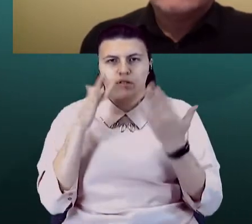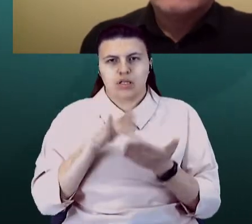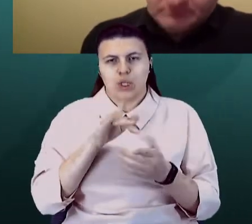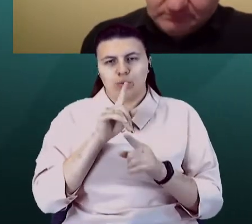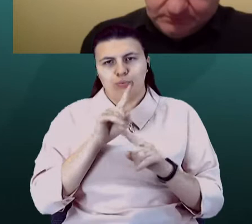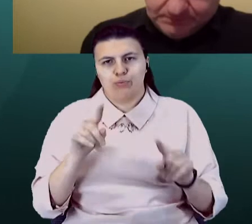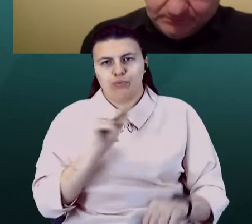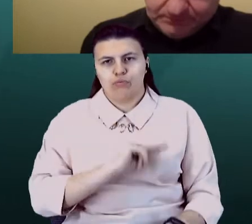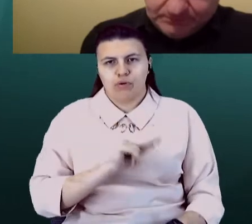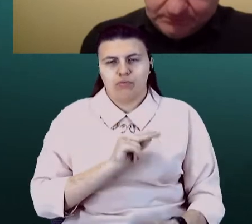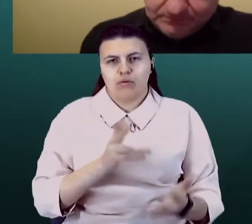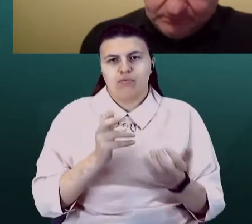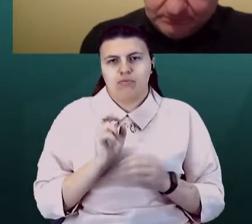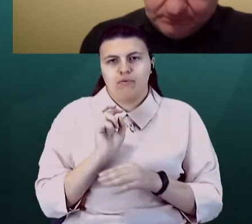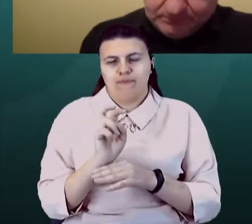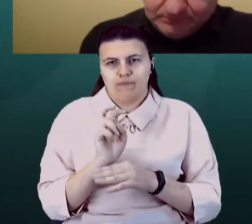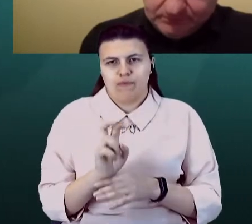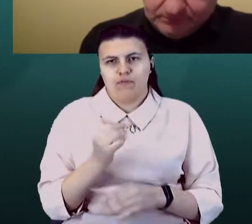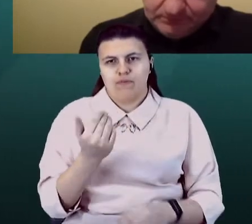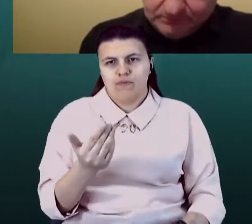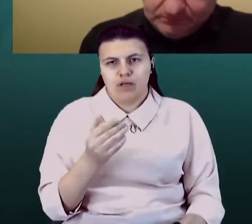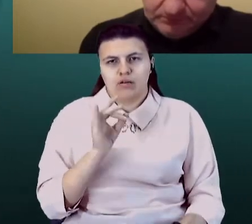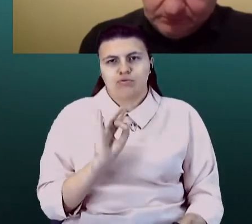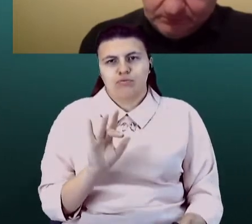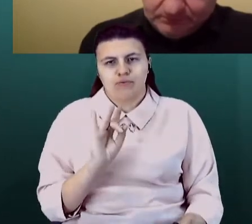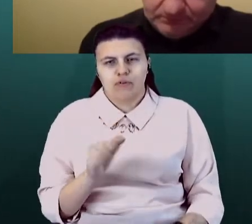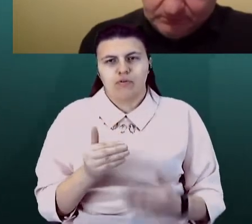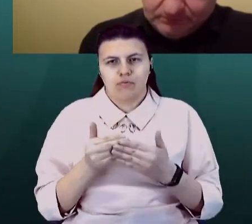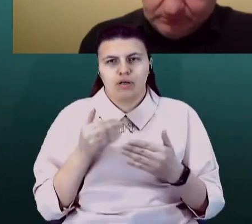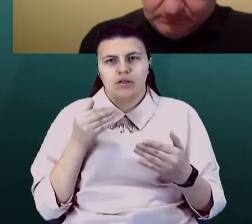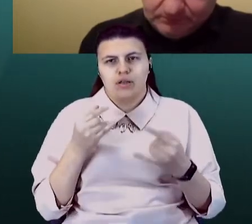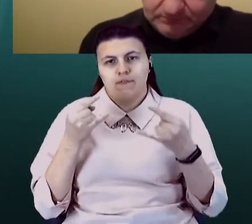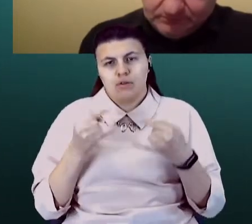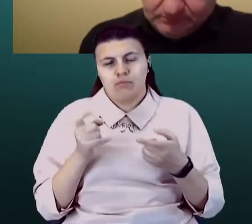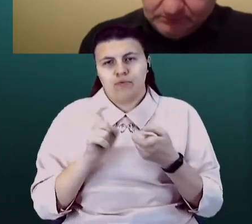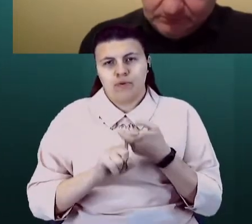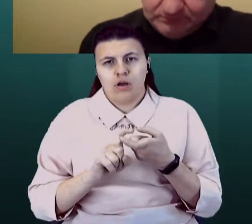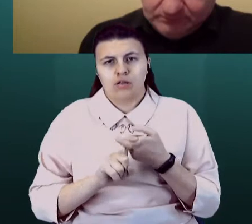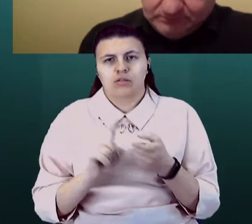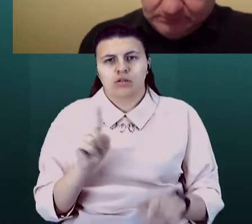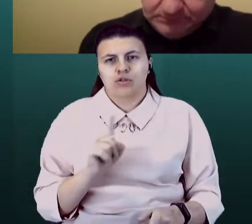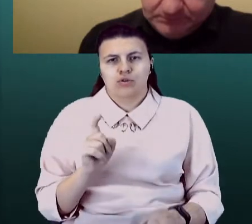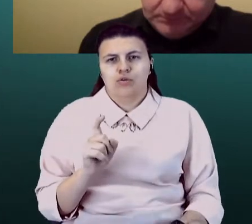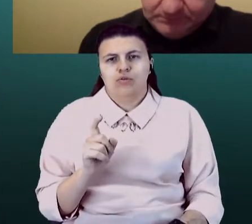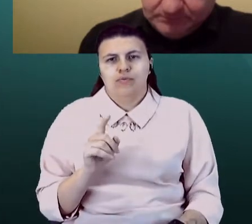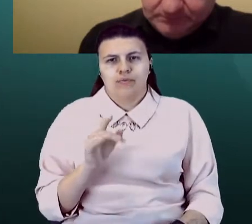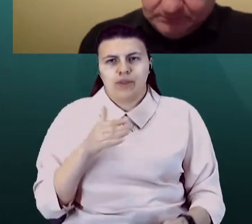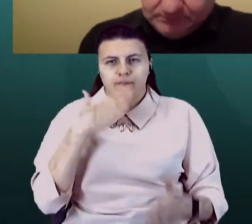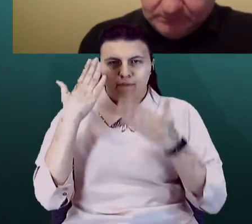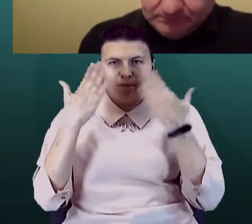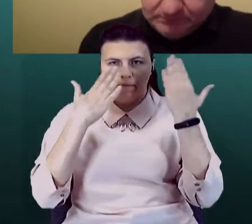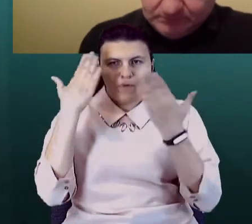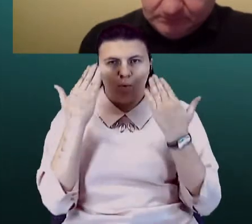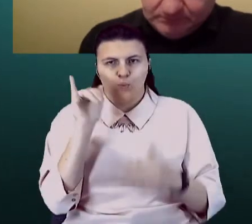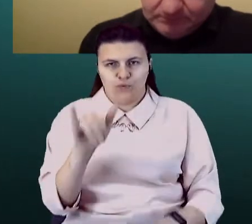відвідувачів? Ви попередні нам розповідали перед ефіром, що ваш бізнес пов'язаний саме зі сфери розваг. От чого